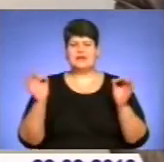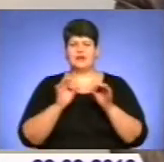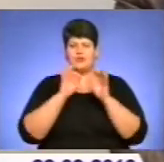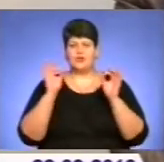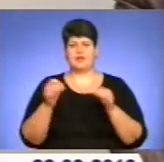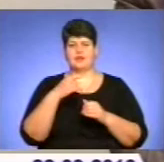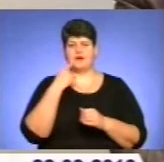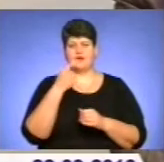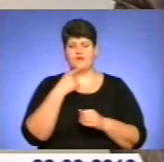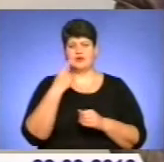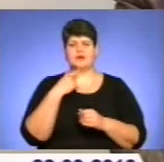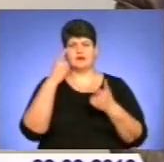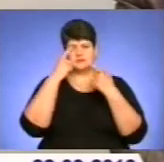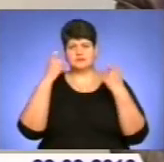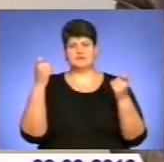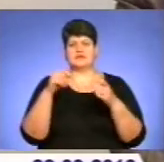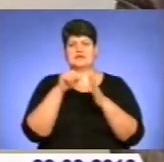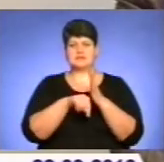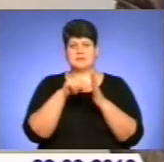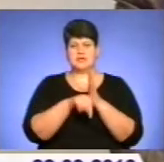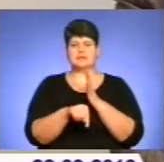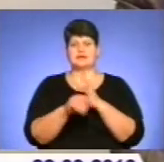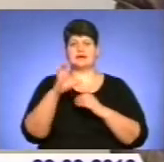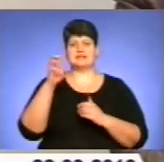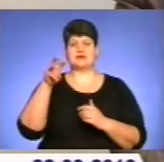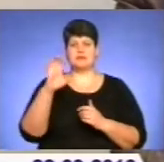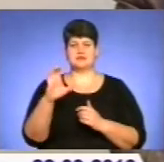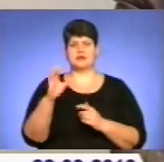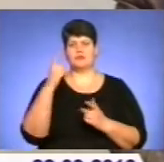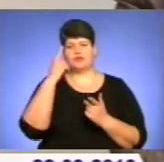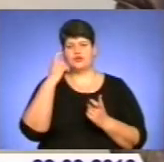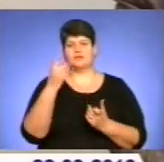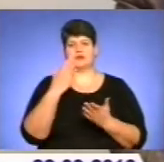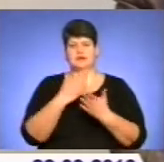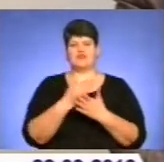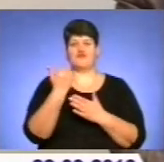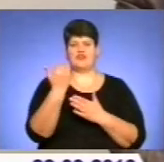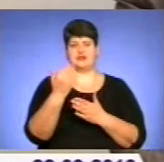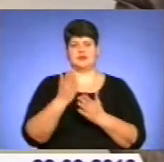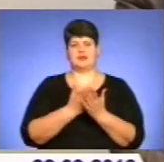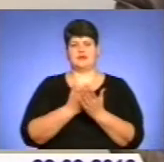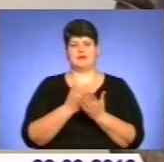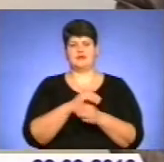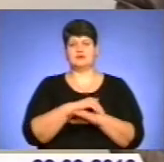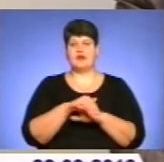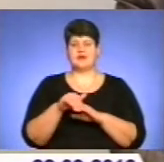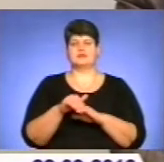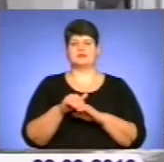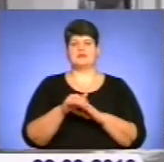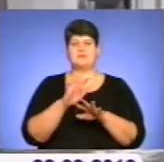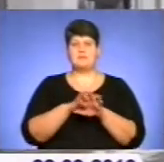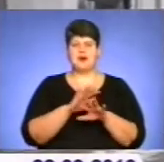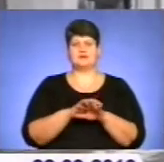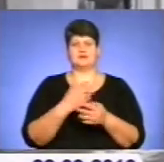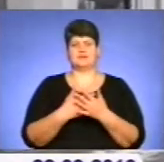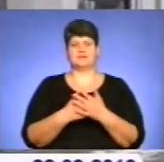не розголошуйте зміст смс-повідомлень, які надходять у вашу адресу від банків.